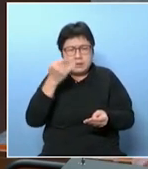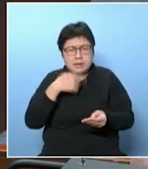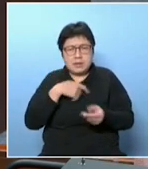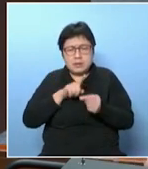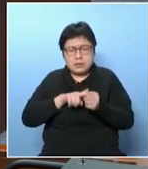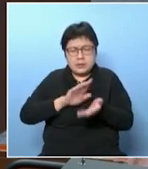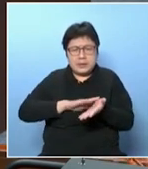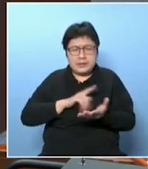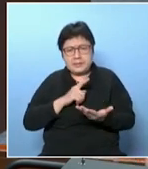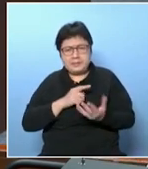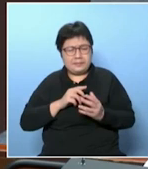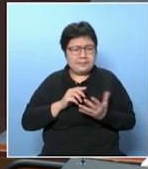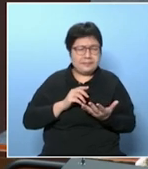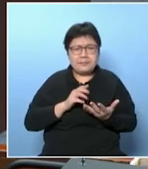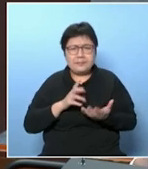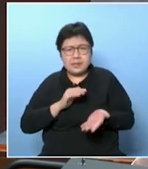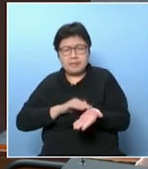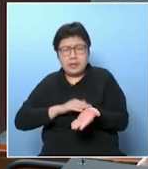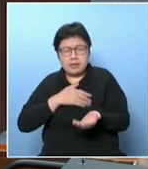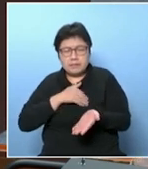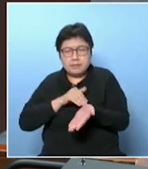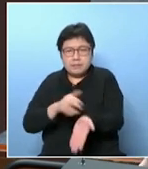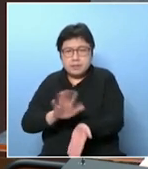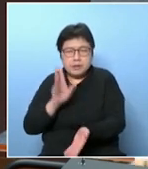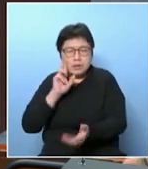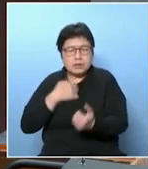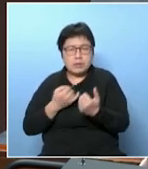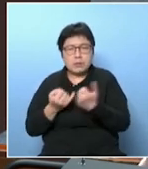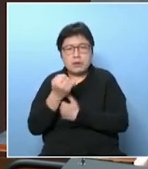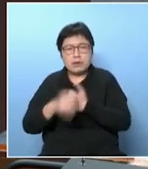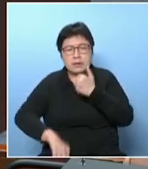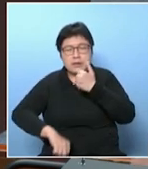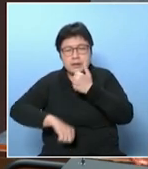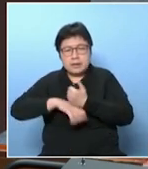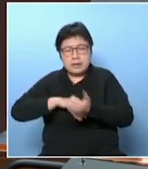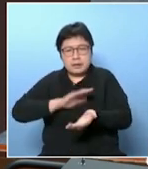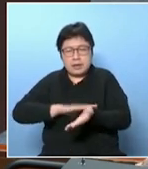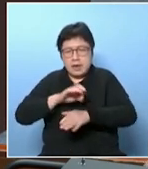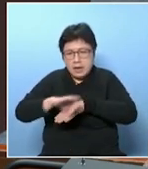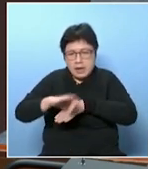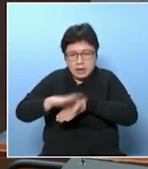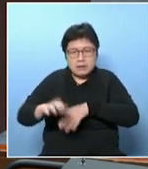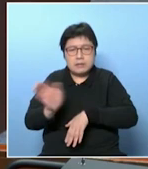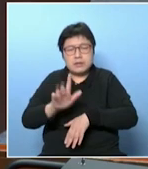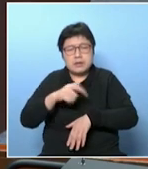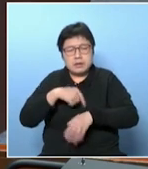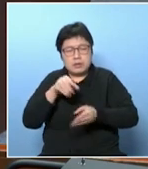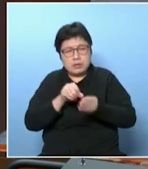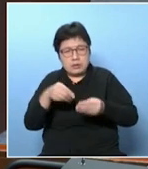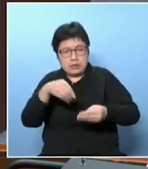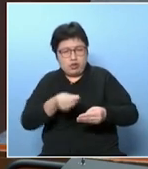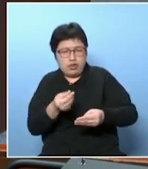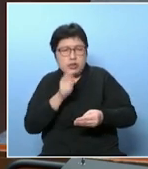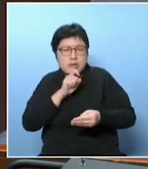看中醫有病都不看了就好像違反了我們的基層醫療就是想去做預防就不應該省著錢包其實你的錢包裡面還有